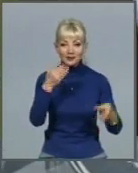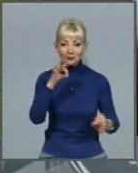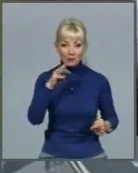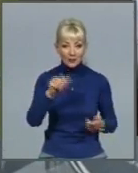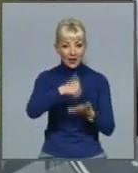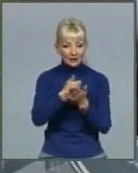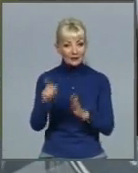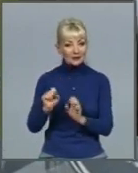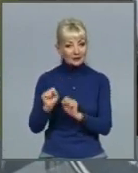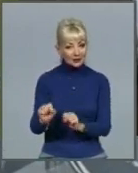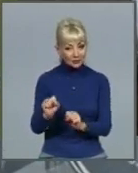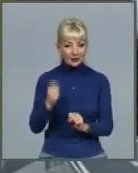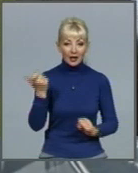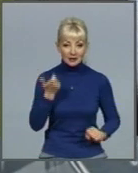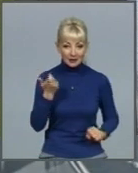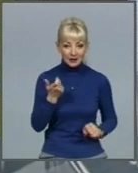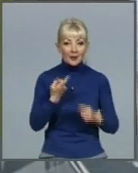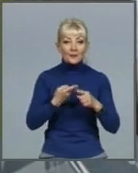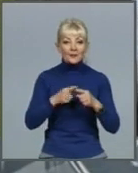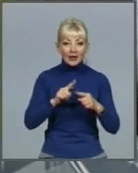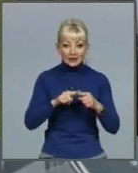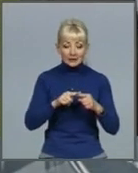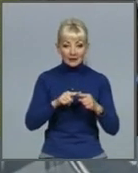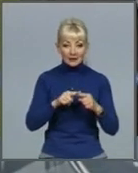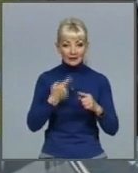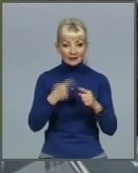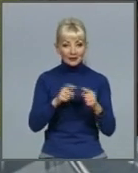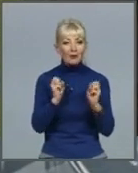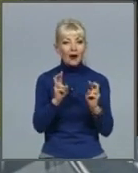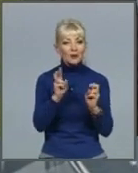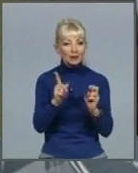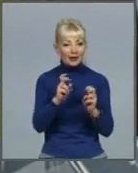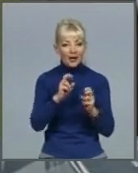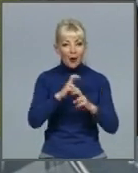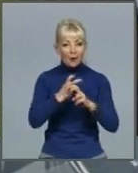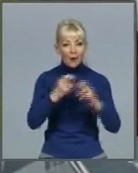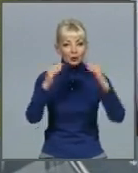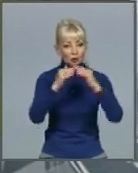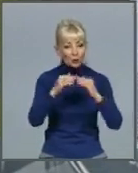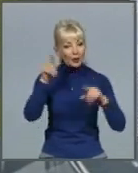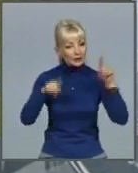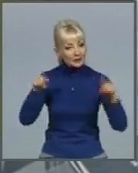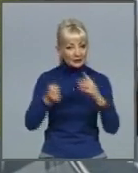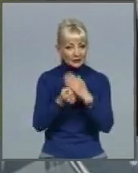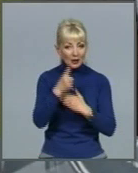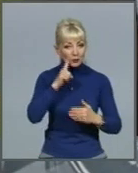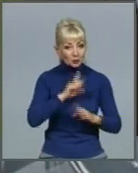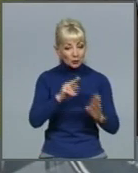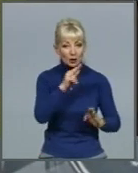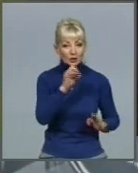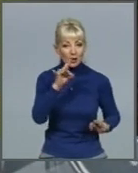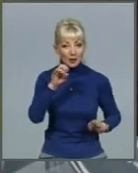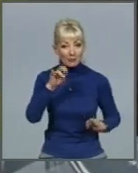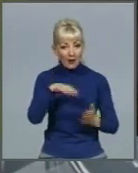власника, адже це своєрідний кістковий будинок. Щоправда, іноді виникають деякі незручності. Черепаха, перевернута на спину, не